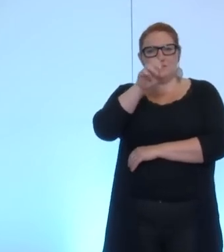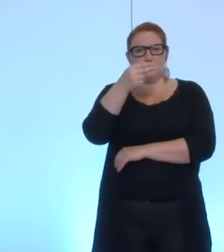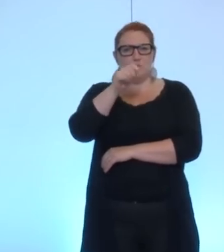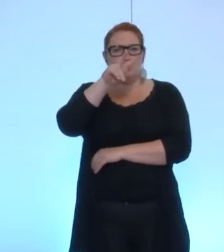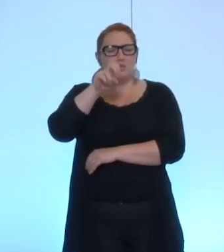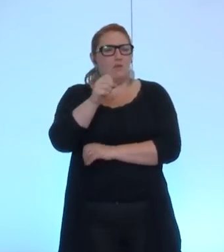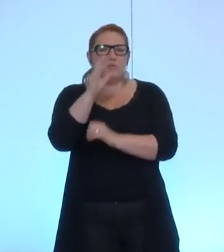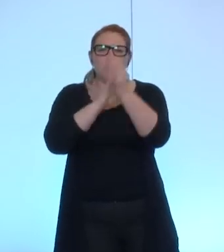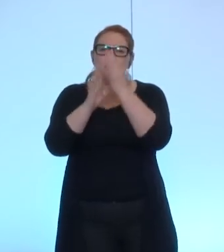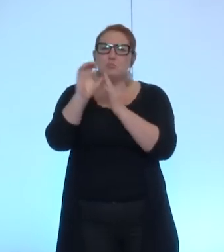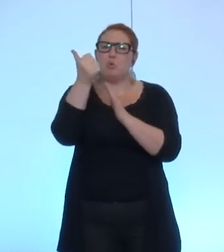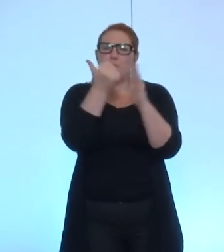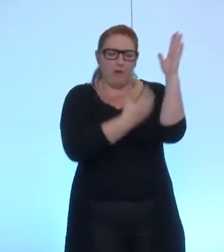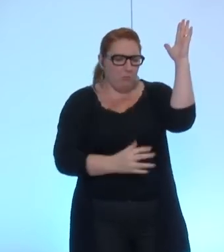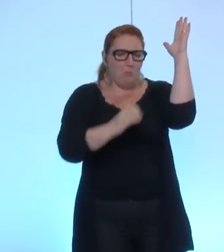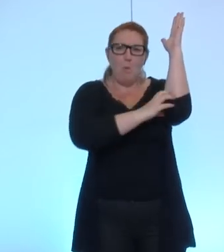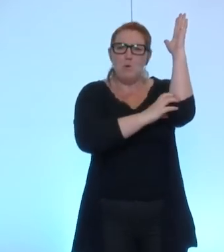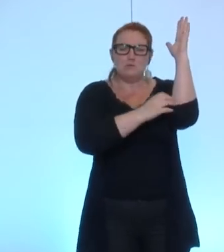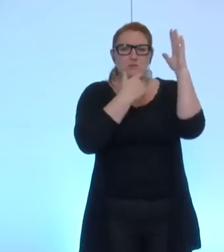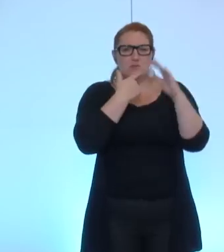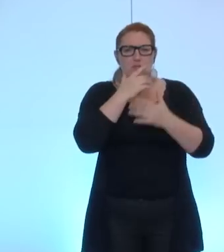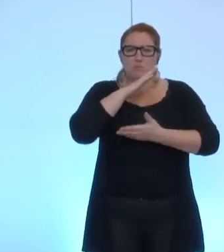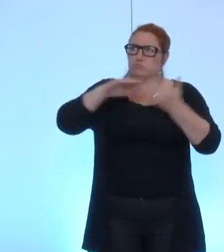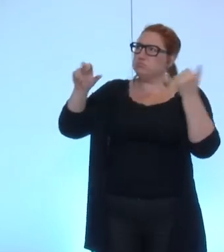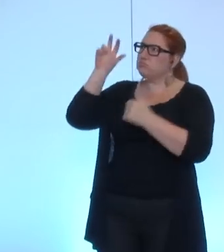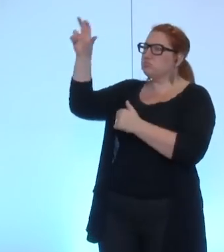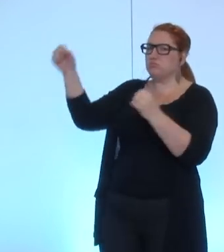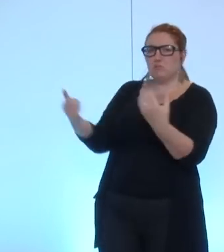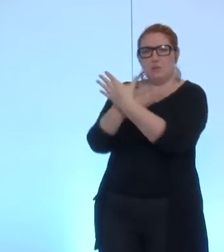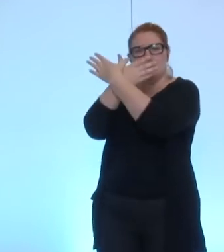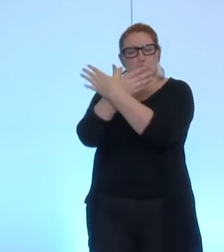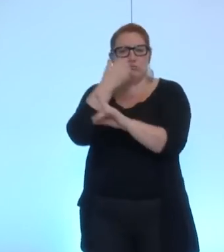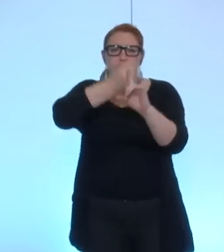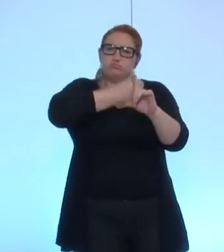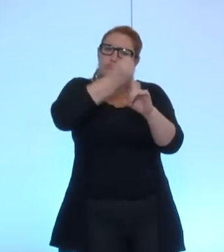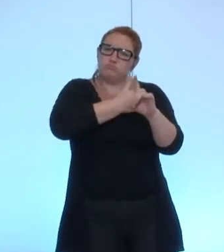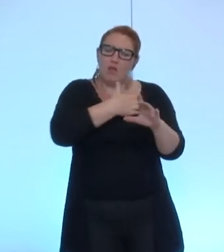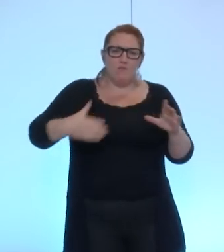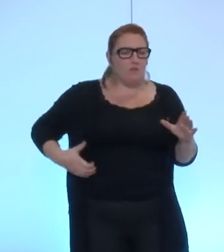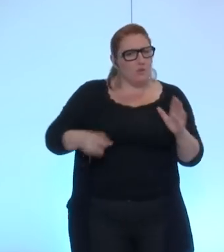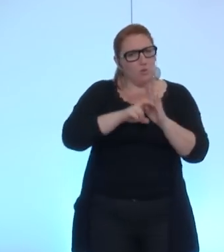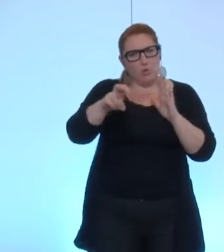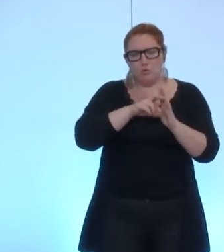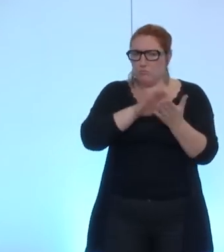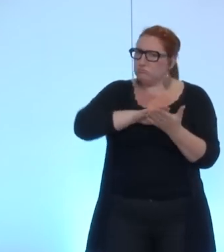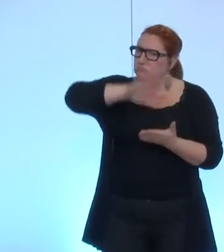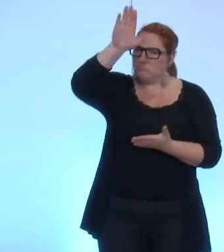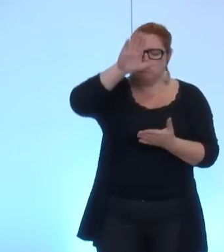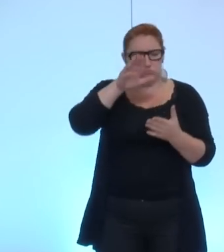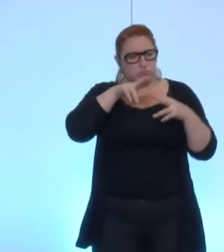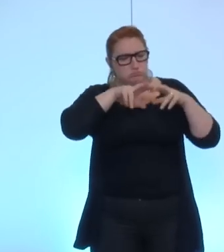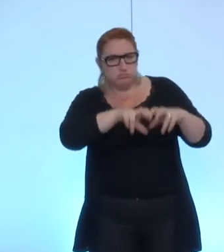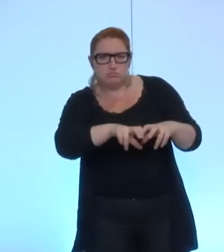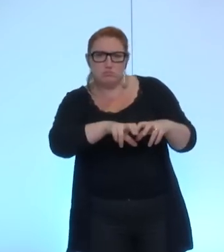sur votre première proposition dans le cadre du transfert de compétences à la métro s'engage pour l'avenir à défendre au sein de la métro le maintien des subventions au projet R&D. Alors,